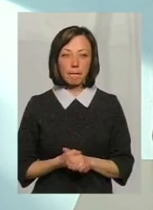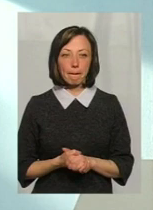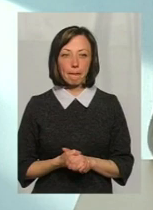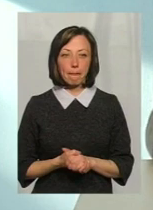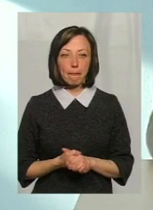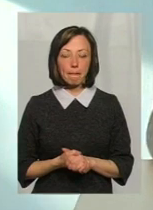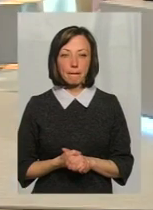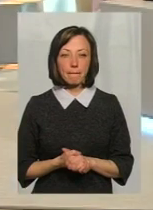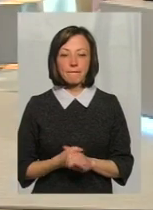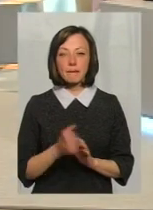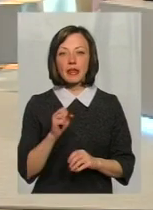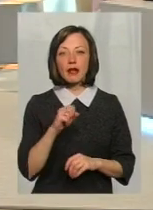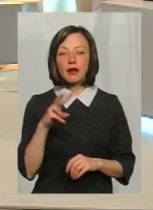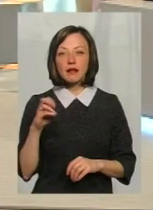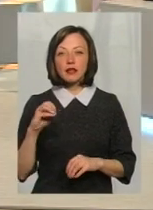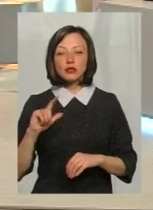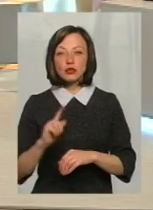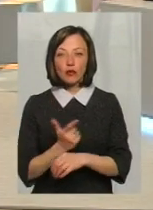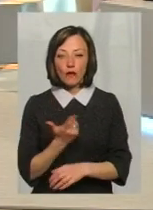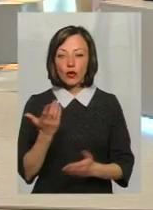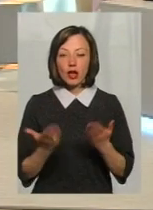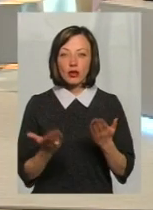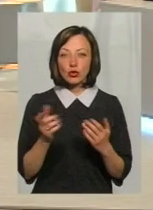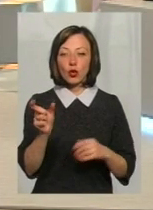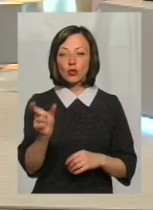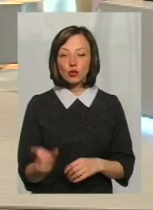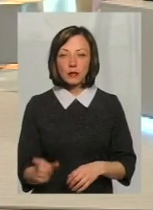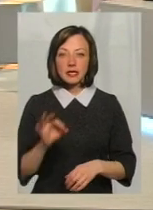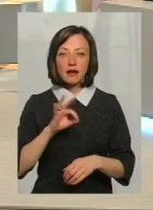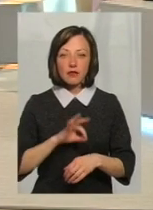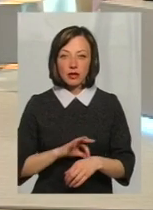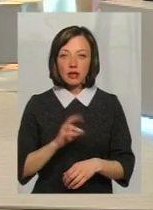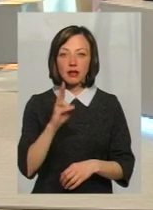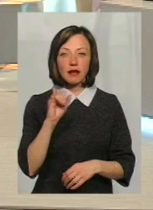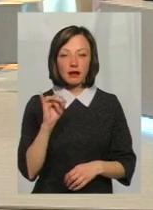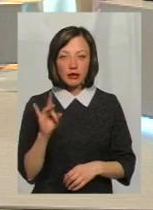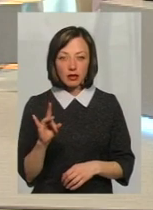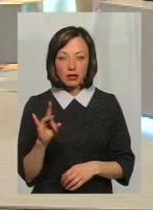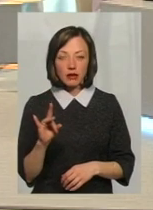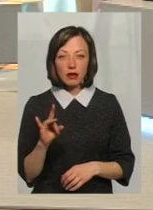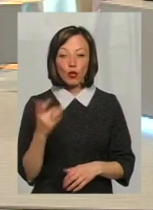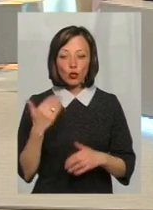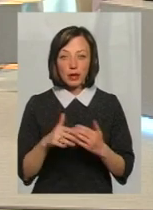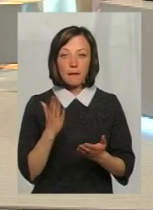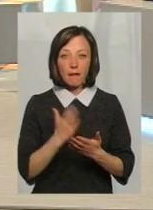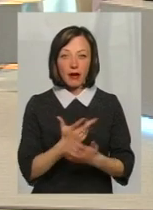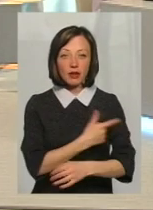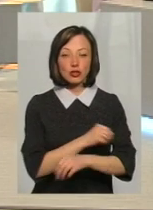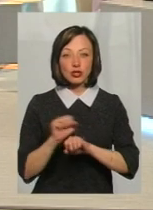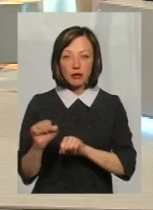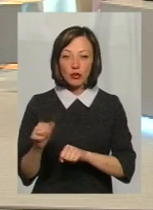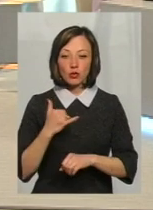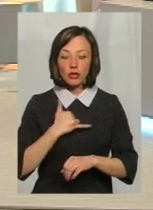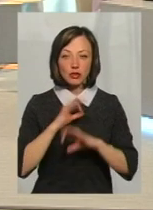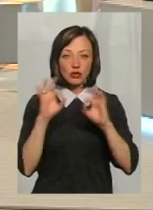знову ж таки, навіть якщо особа захворіла на кір щеплена, в нас, по